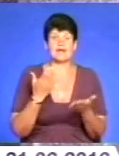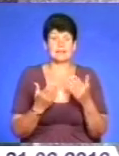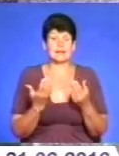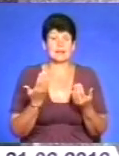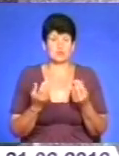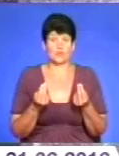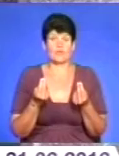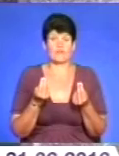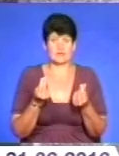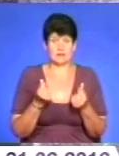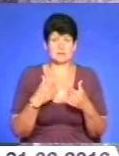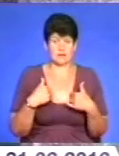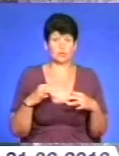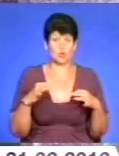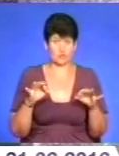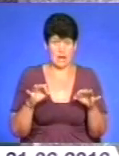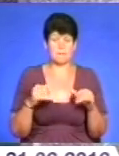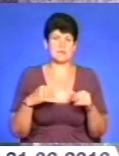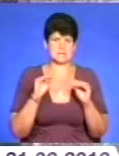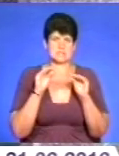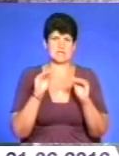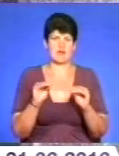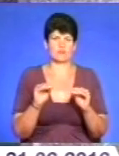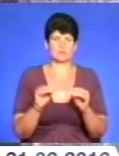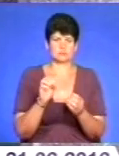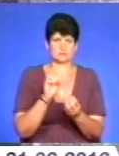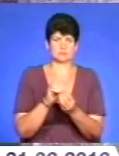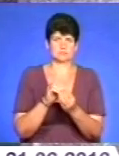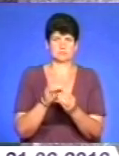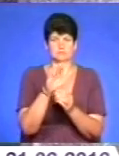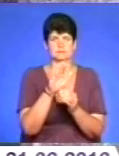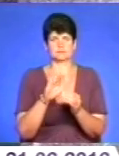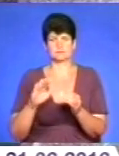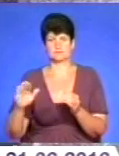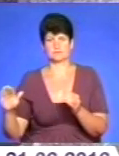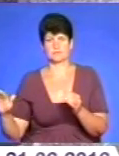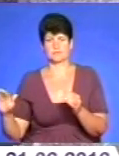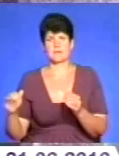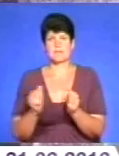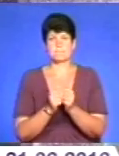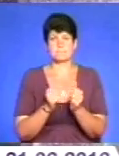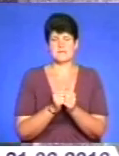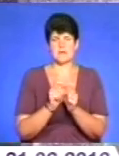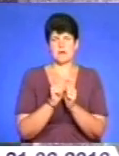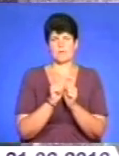фінансові можливості нам дозволяють, то ми ставимо вже такі стаціонарні пандуси біля об'єктів поштового зв'язку.